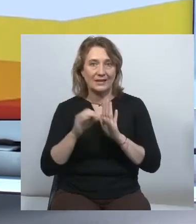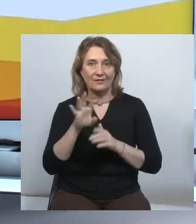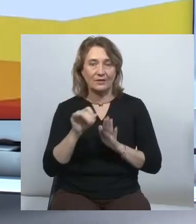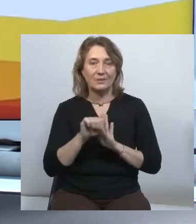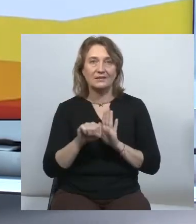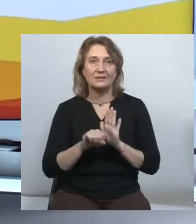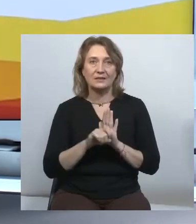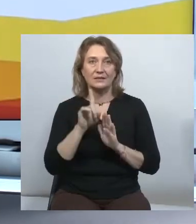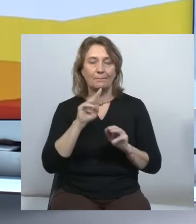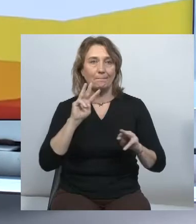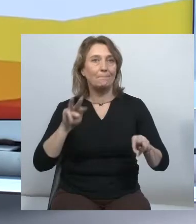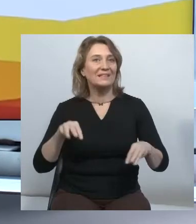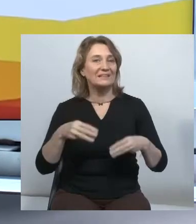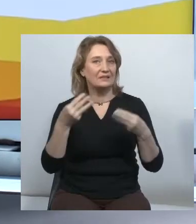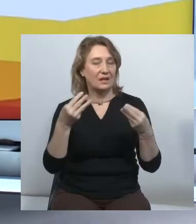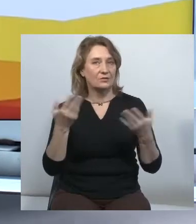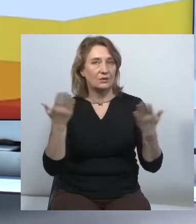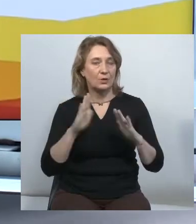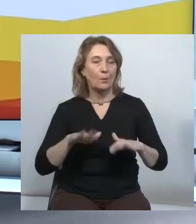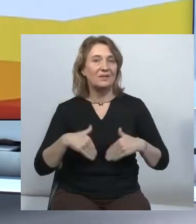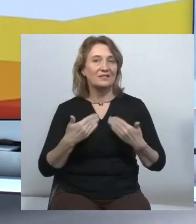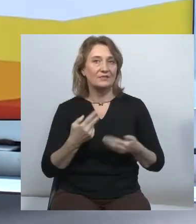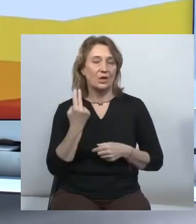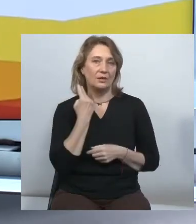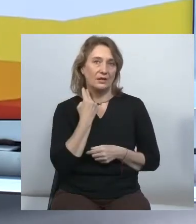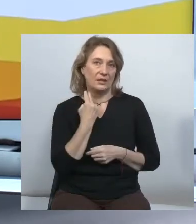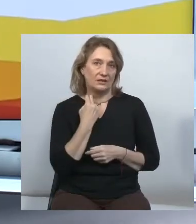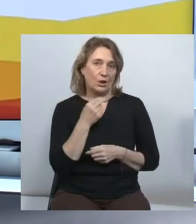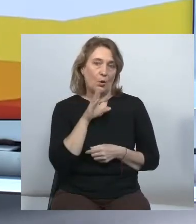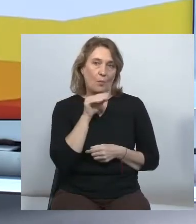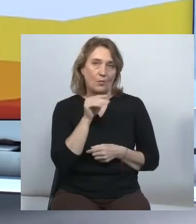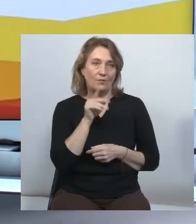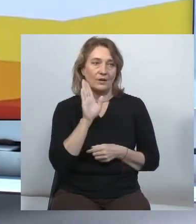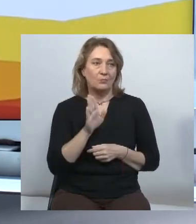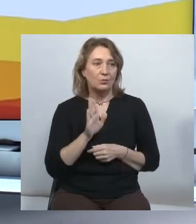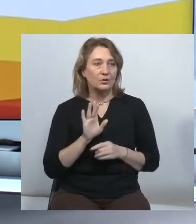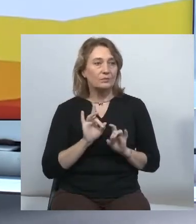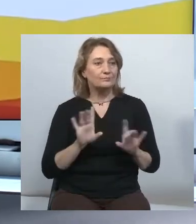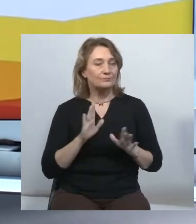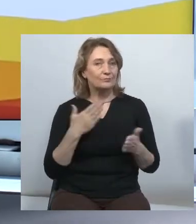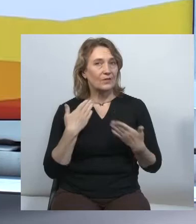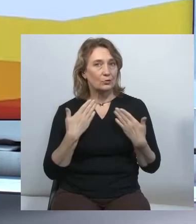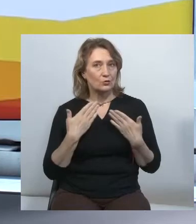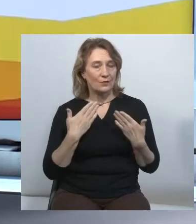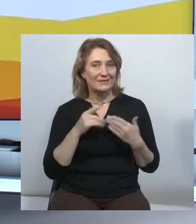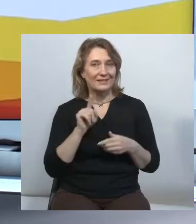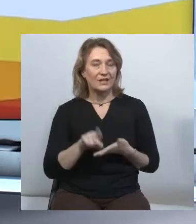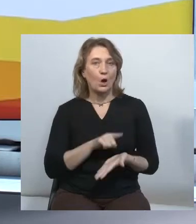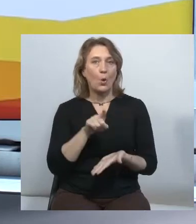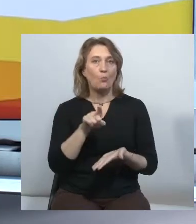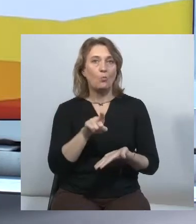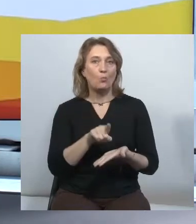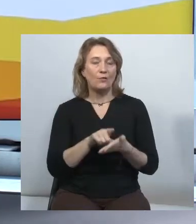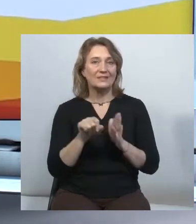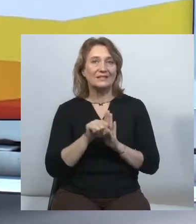презентація, яку вона представить наступну англійською мовою, вона буде стосуватися якраз тих обов'язків і тих стандартів, до